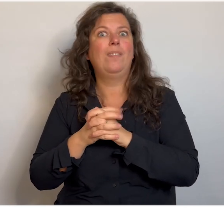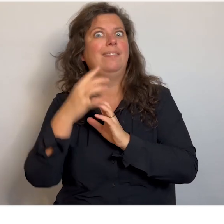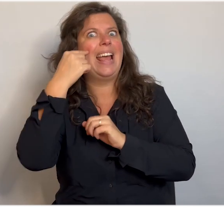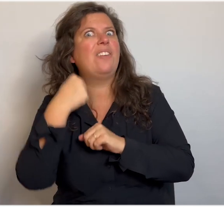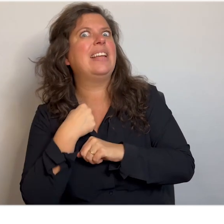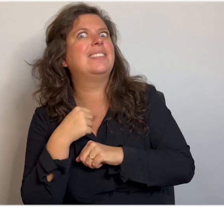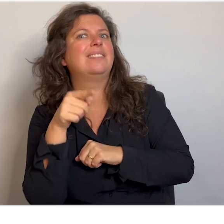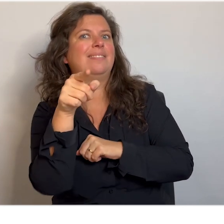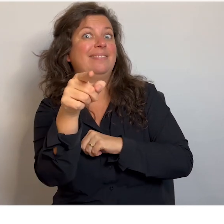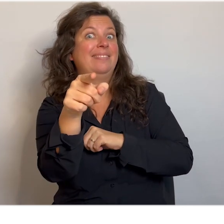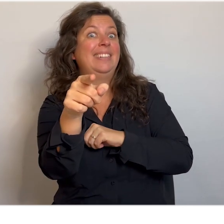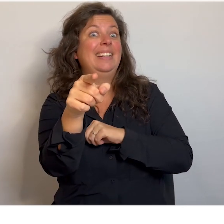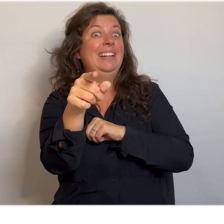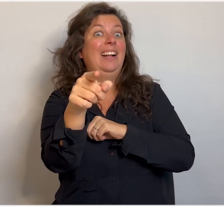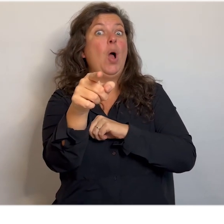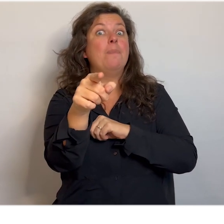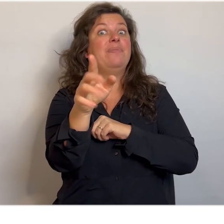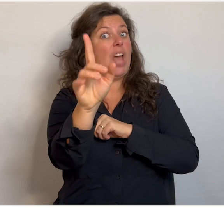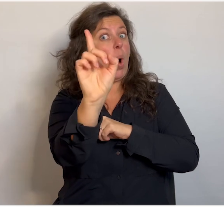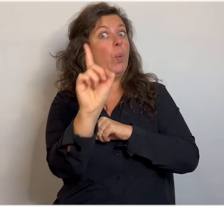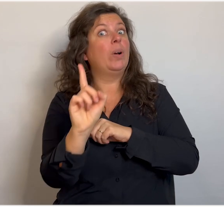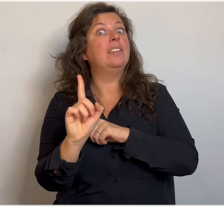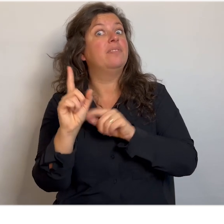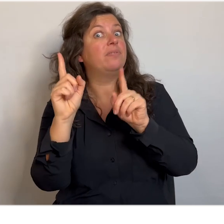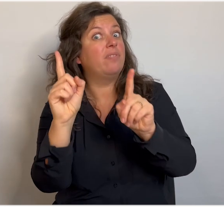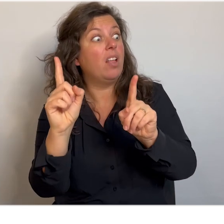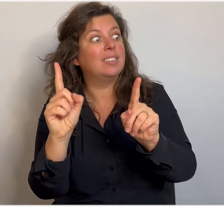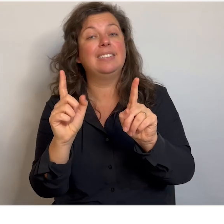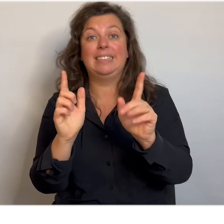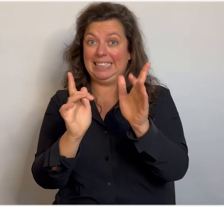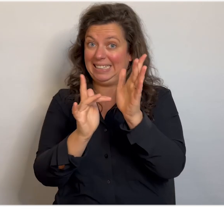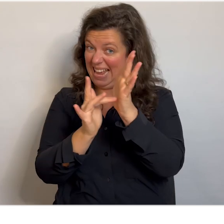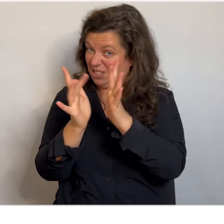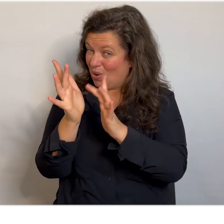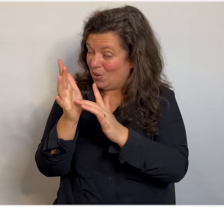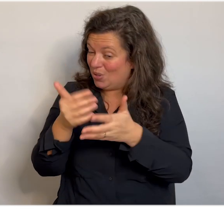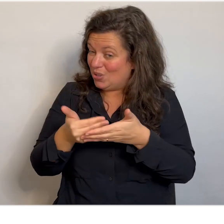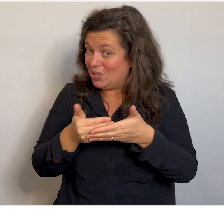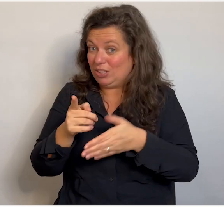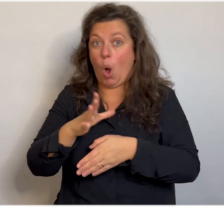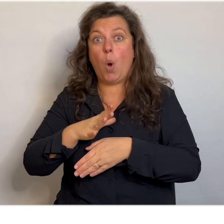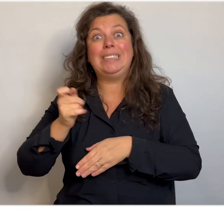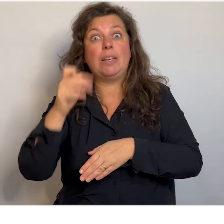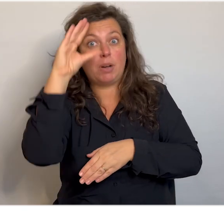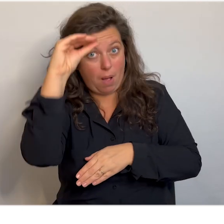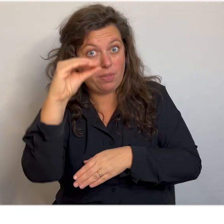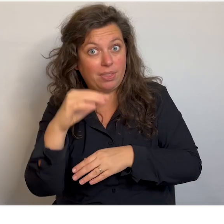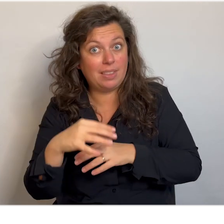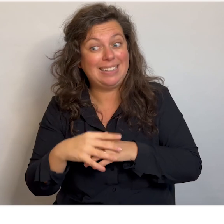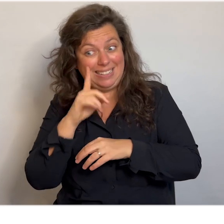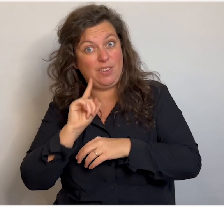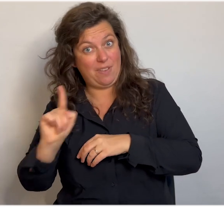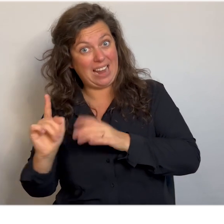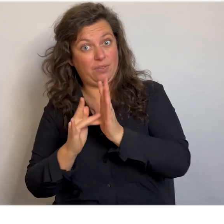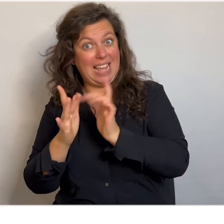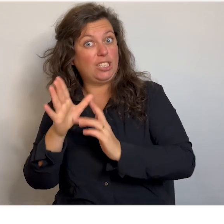het. Wat dan? Heb jij hem vast? Ja, ik heb vast. Nou, want Jezus die was natuurlijk ook timmerman. Hij was de zoon van een timmerman. En hij had